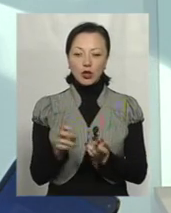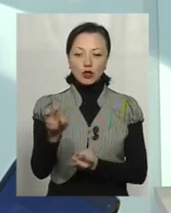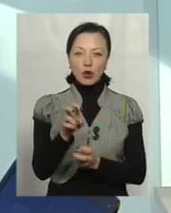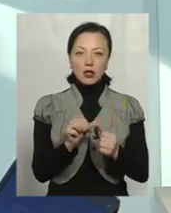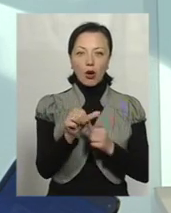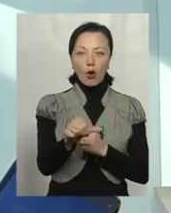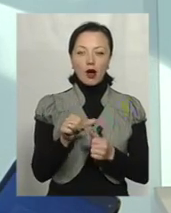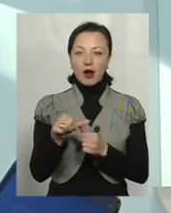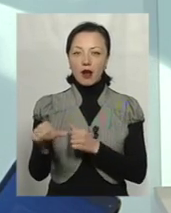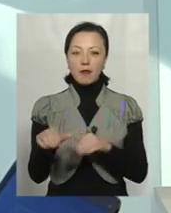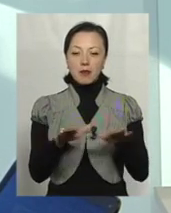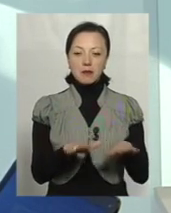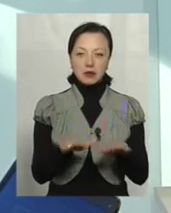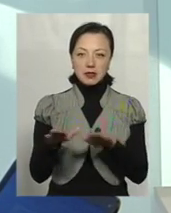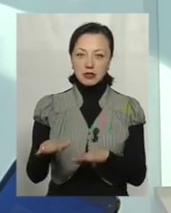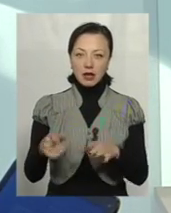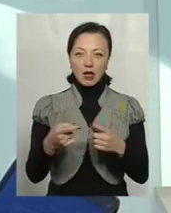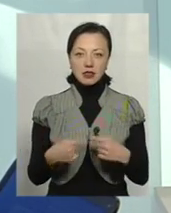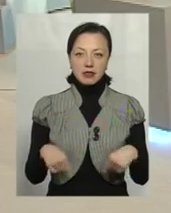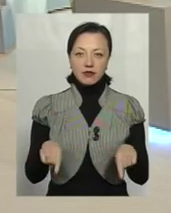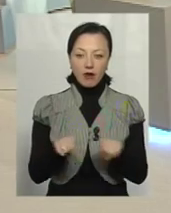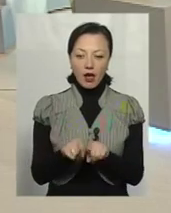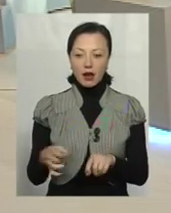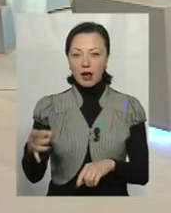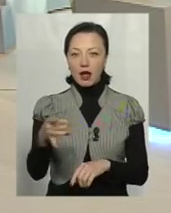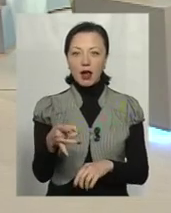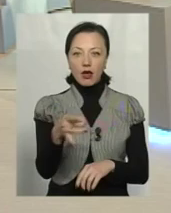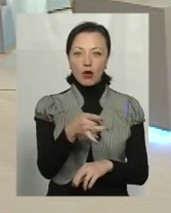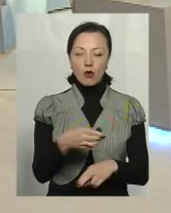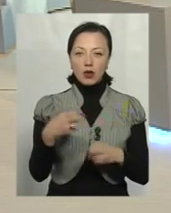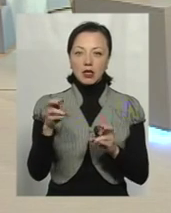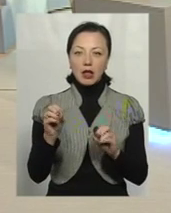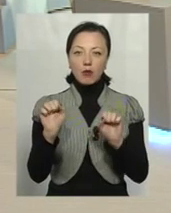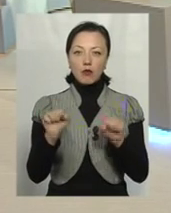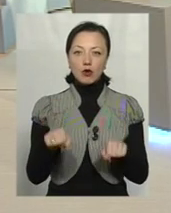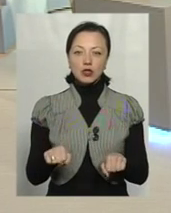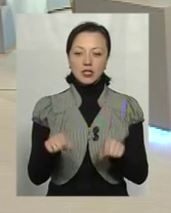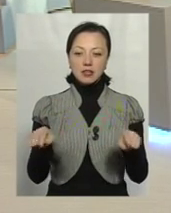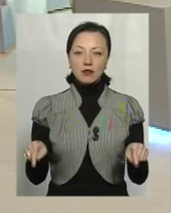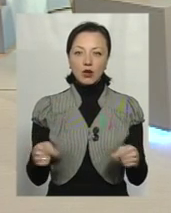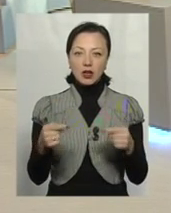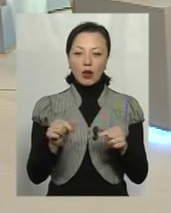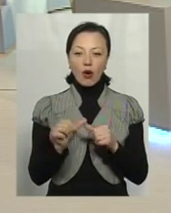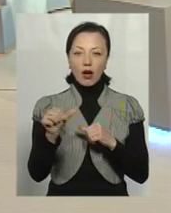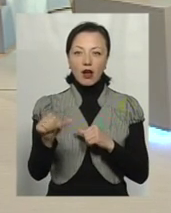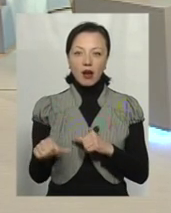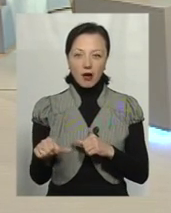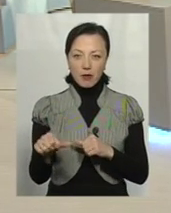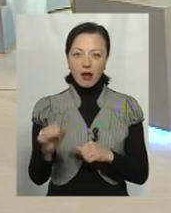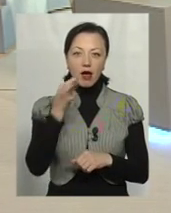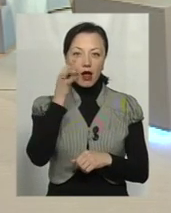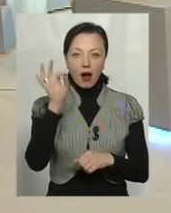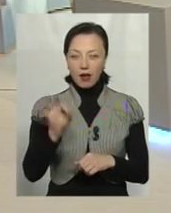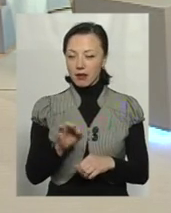якісь місця, сфери, регіони, де ми можемо створити окремо взятий райок. Це неможливо ні в